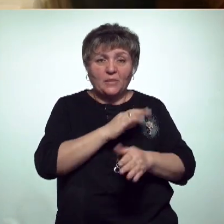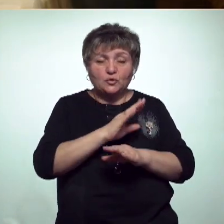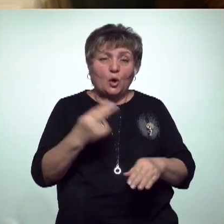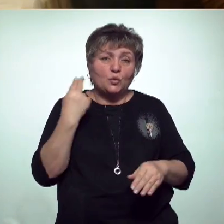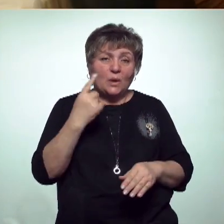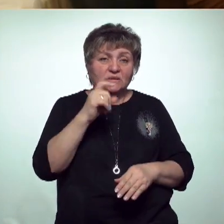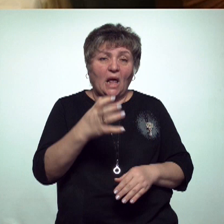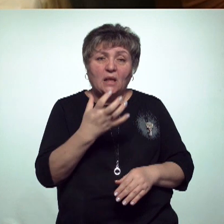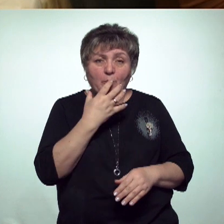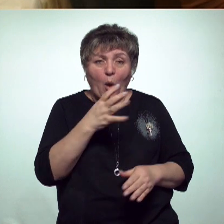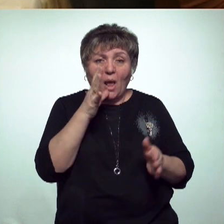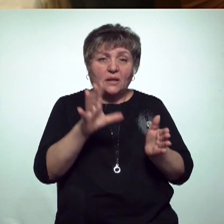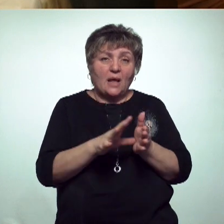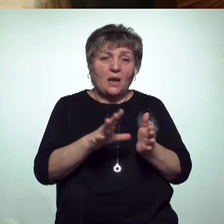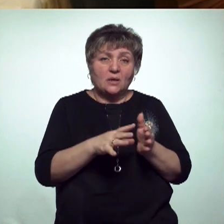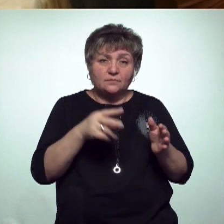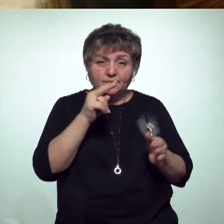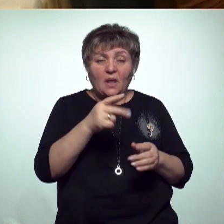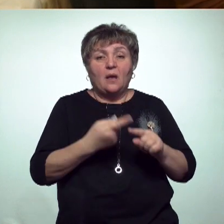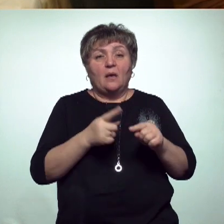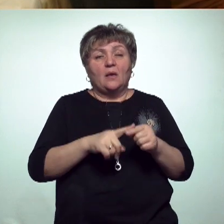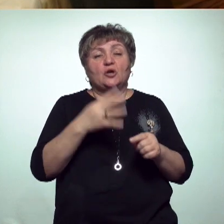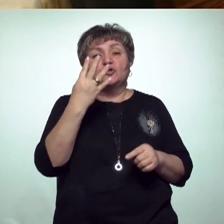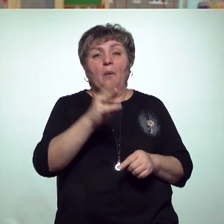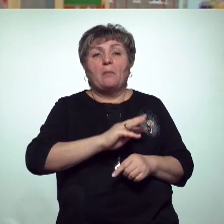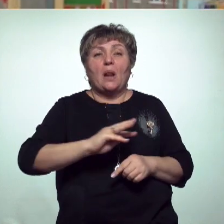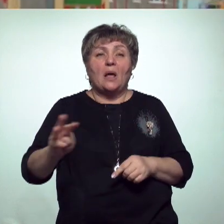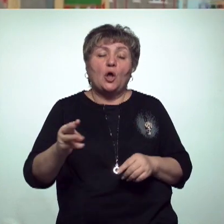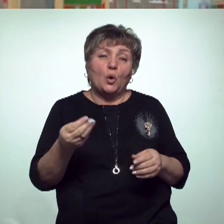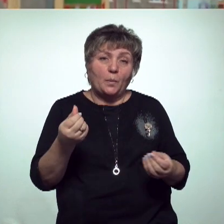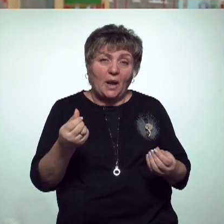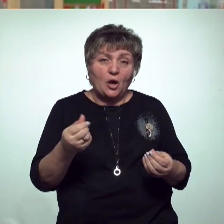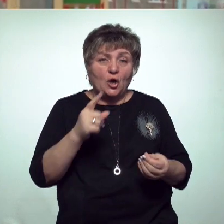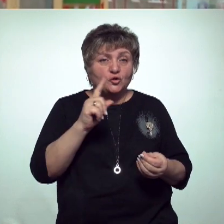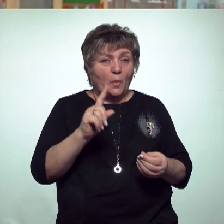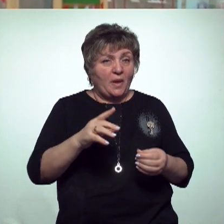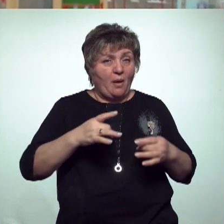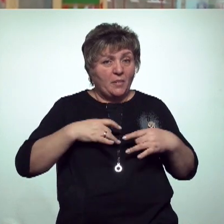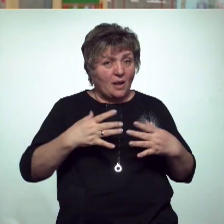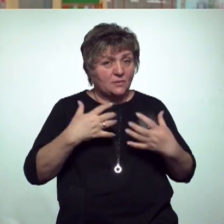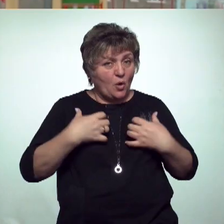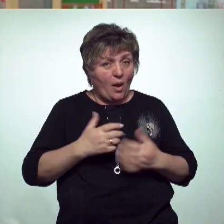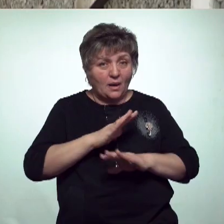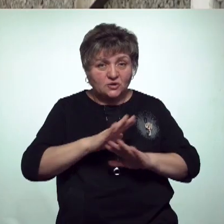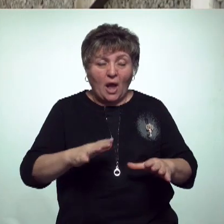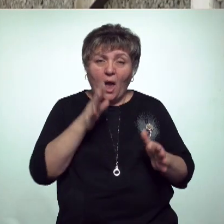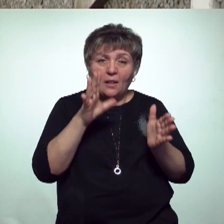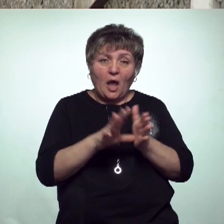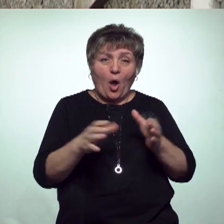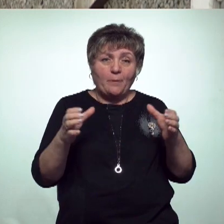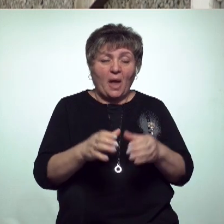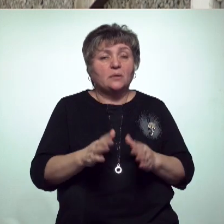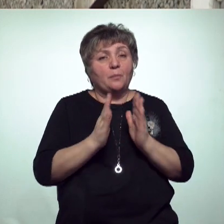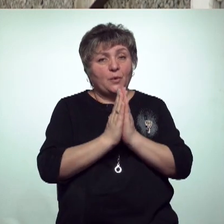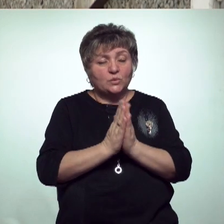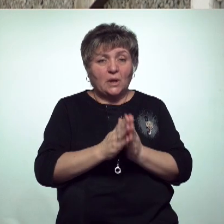за тепло и электроэнергию приближается к 4 миллиардам рублей. Чтобы не омрачать предстоящие новогодние праздники, в «Энергокомпании» настоятельно